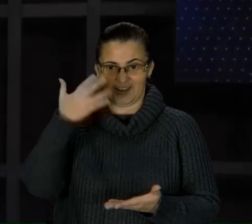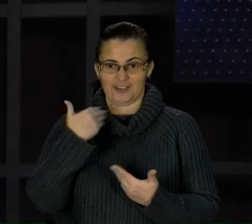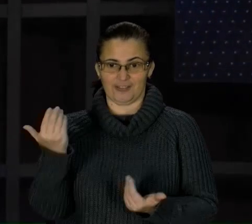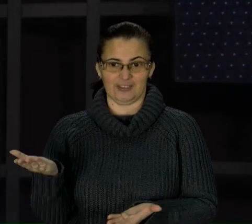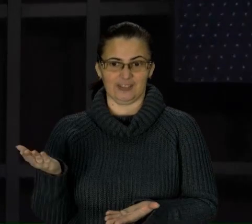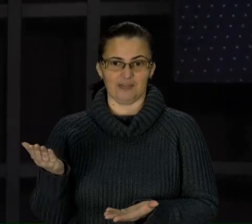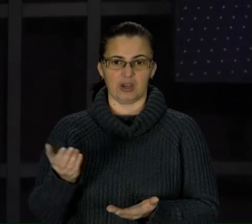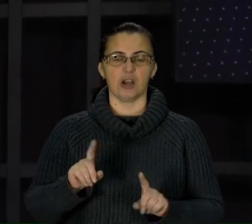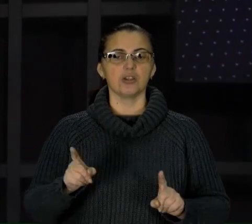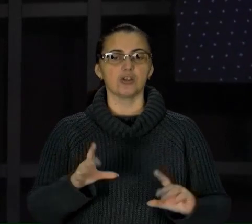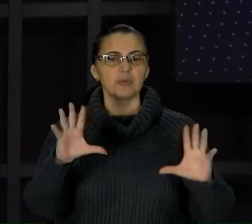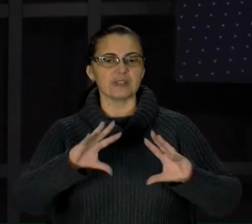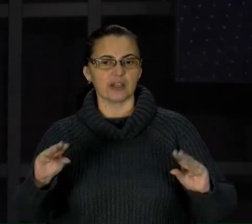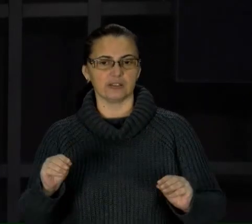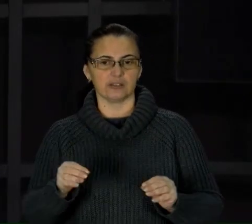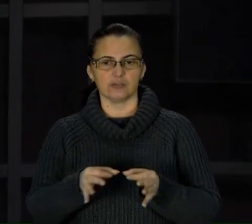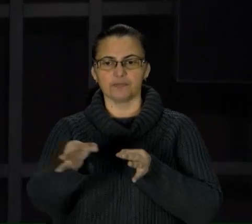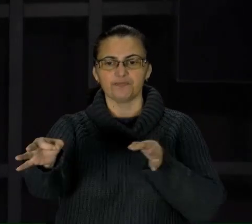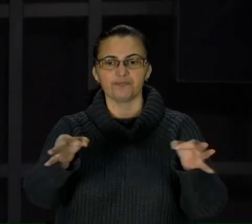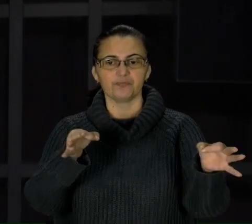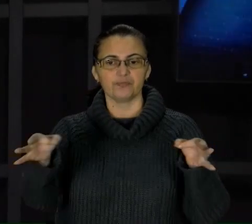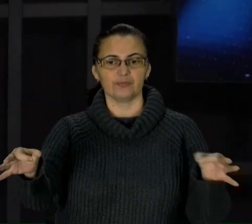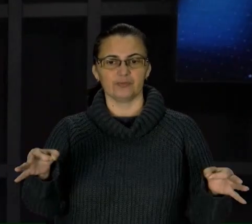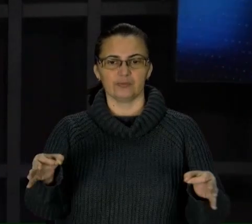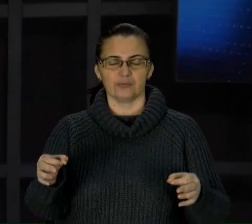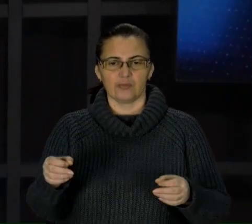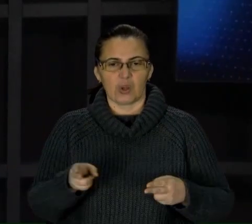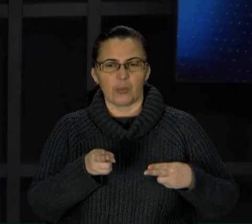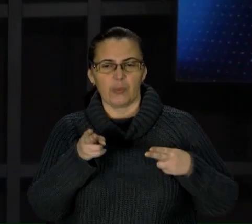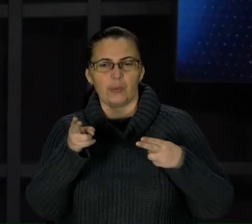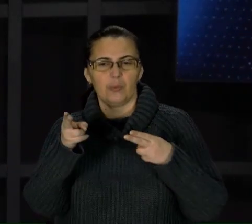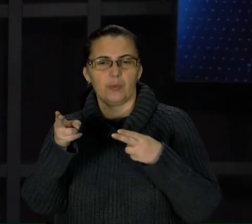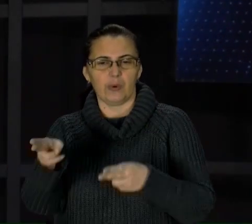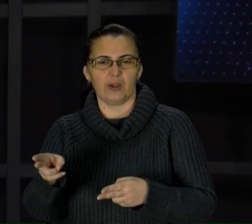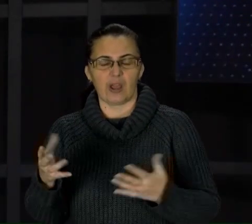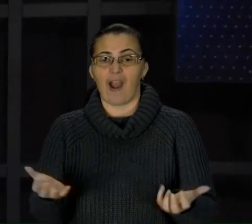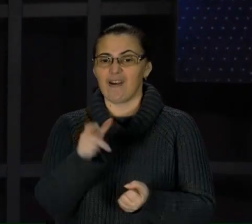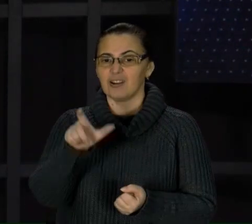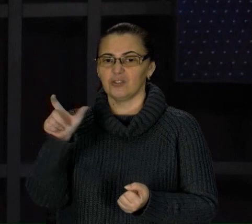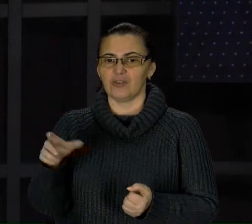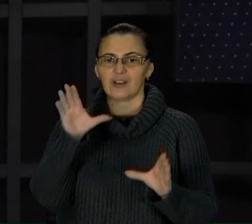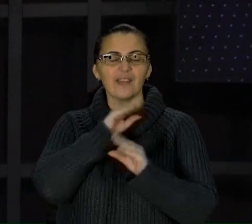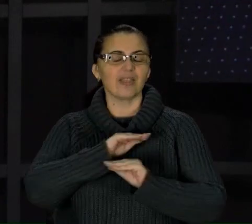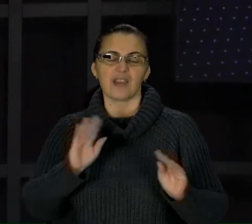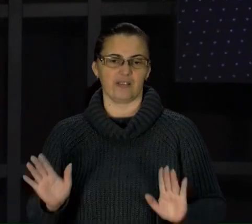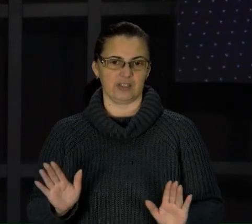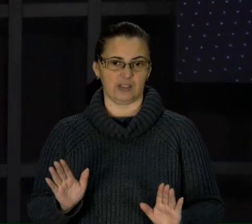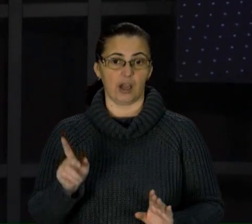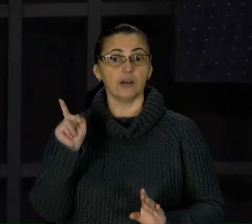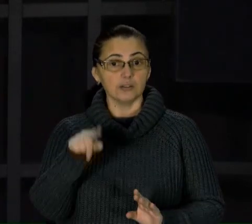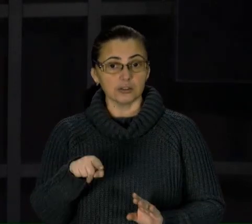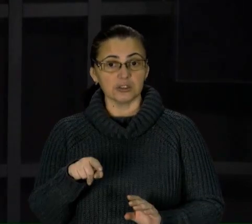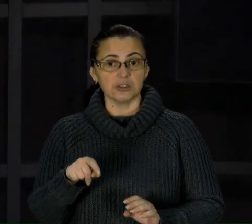Аби загасити у віддалені пункти, домчати-рятувальники часто не встигають сільським бездоріжжям. Тоді у нагоді